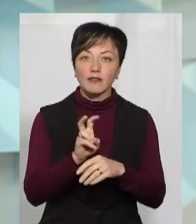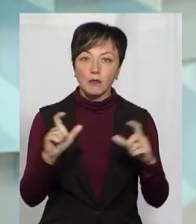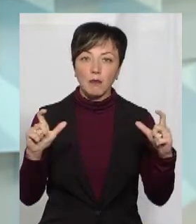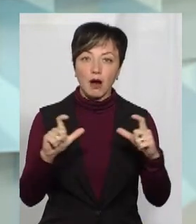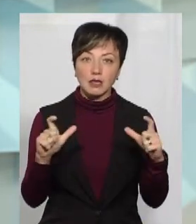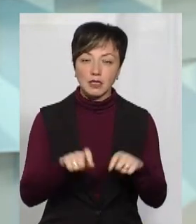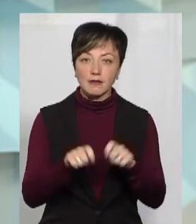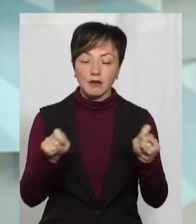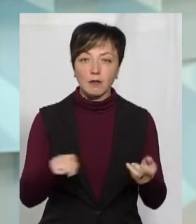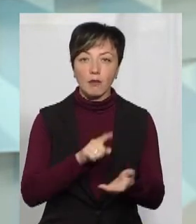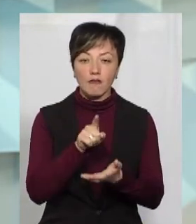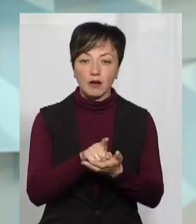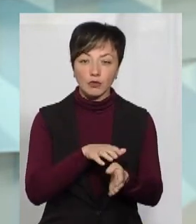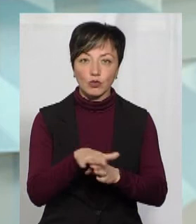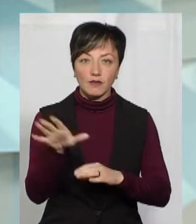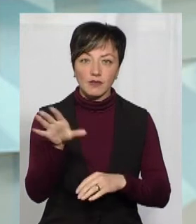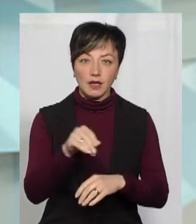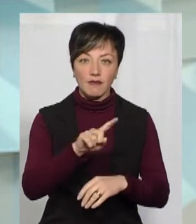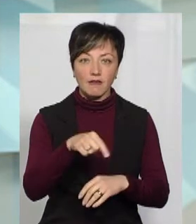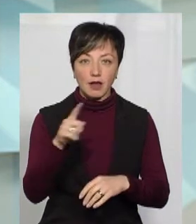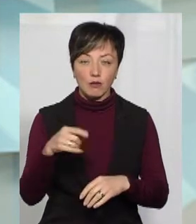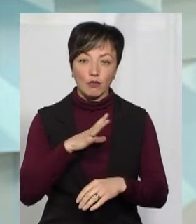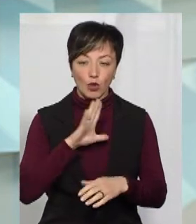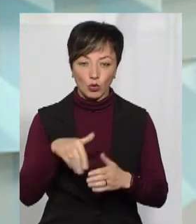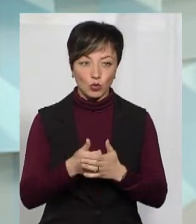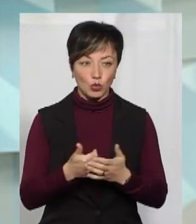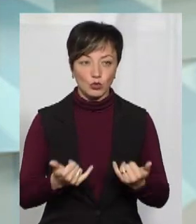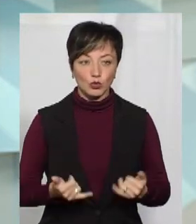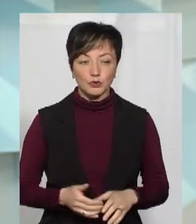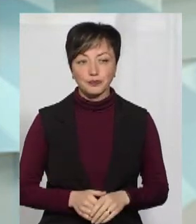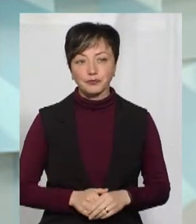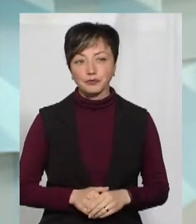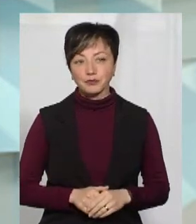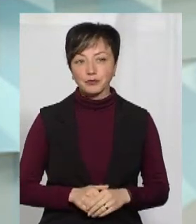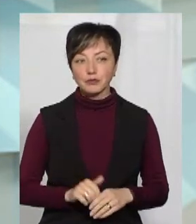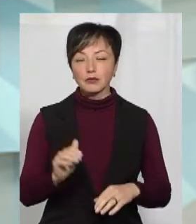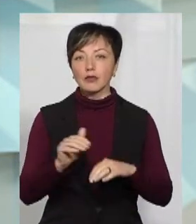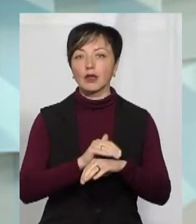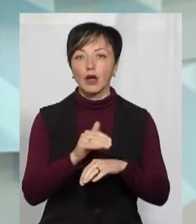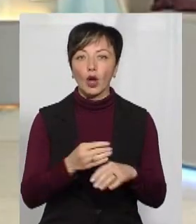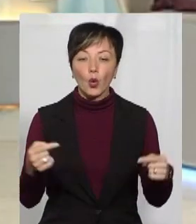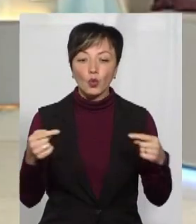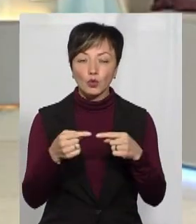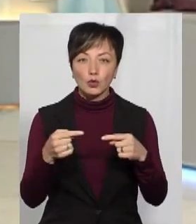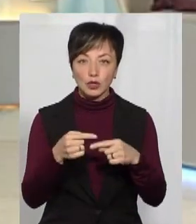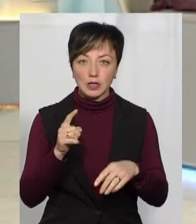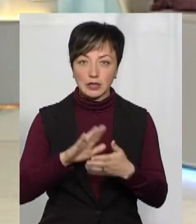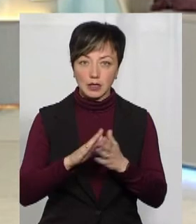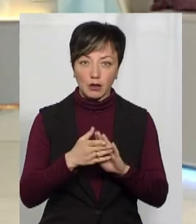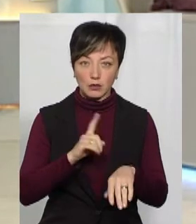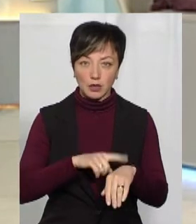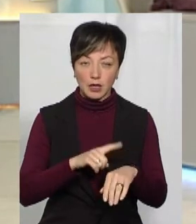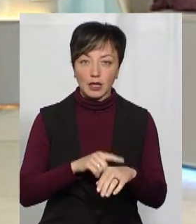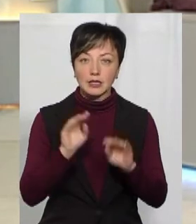магазини, які відкриваються, вони повинні дотримуватися всіх тих вимог, які були до цього. Будь ласка, уточніть, станом на цю годину, бо штатистика